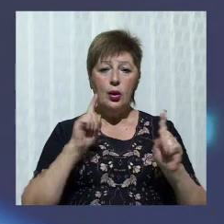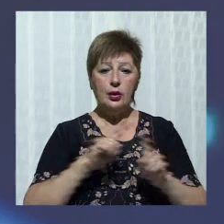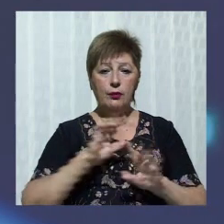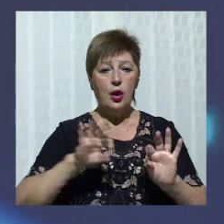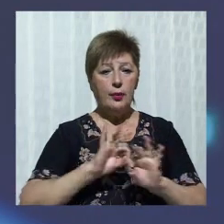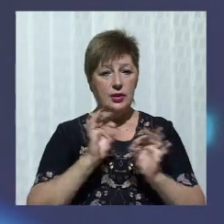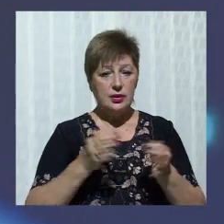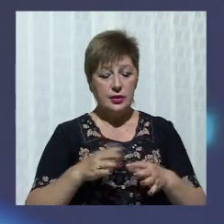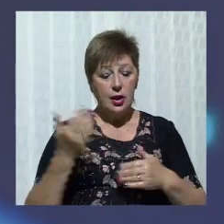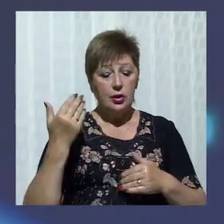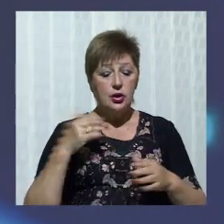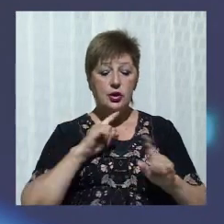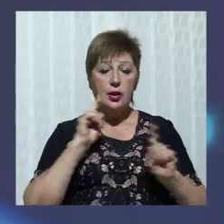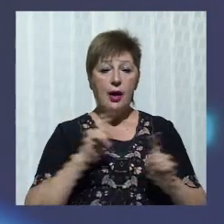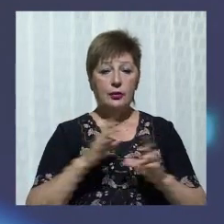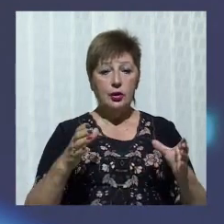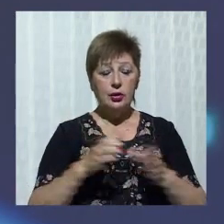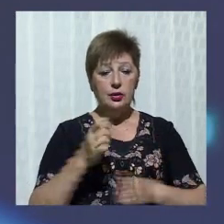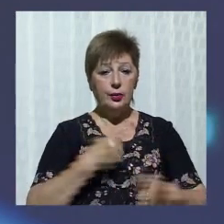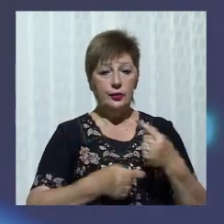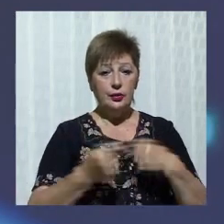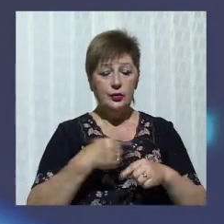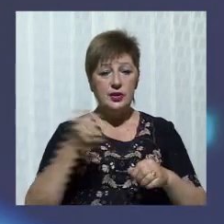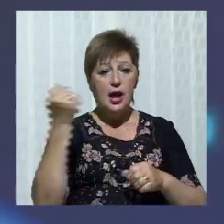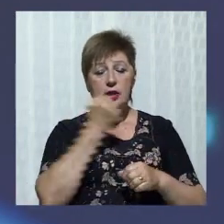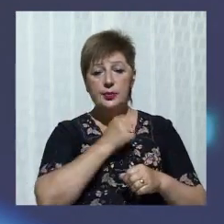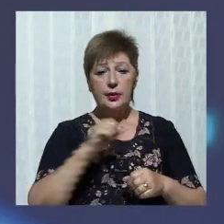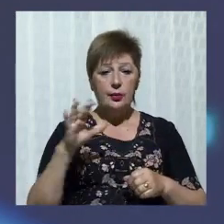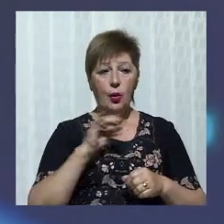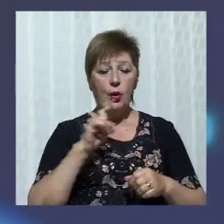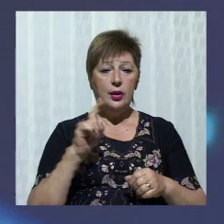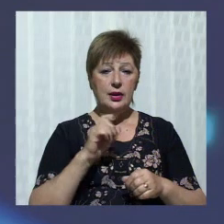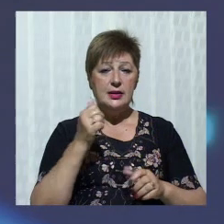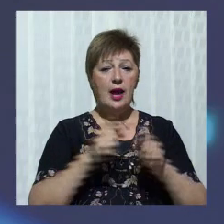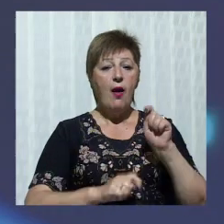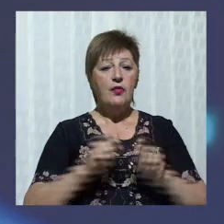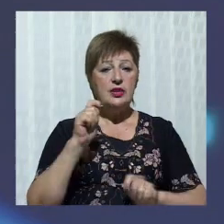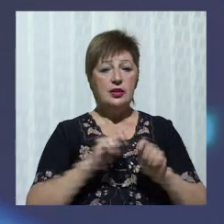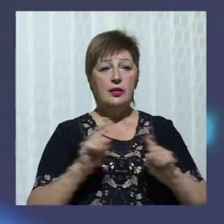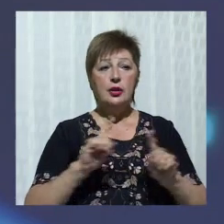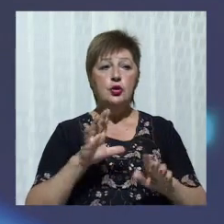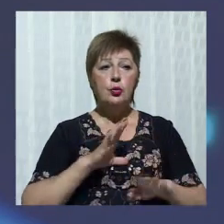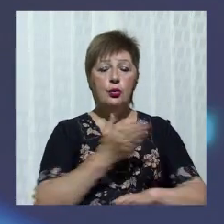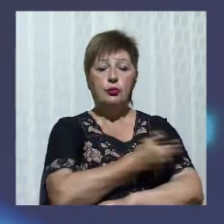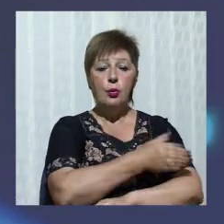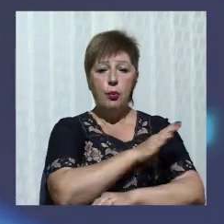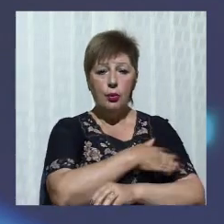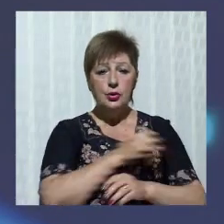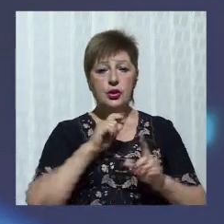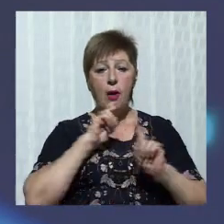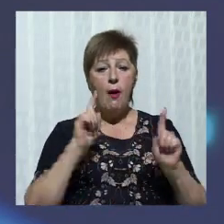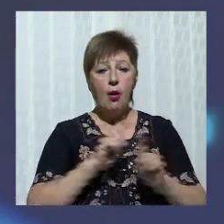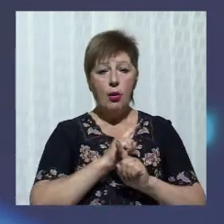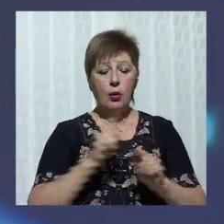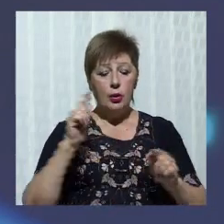колектив повернувся з перемогою на міжнародному фестивалі «Хайнувські дні церковної музики», що проходив у Польщі. Хор